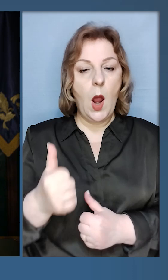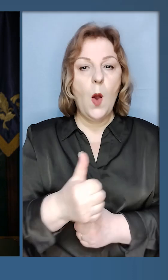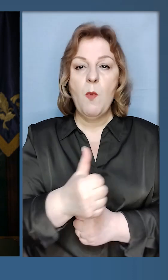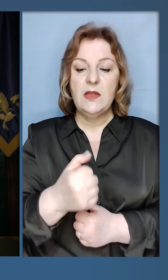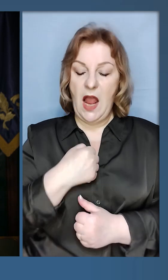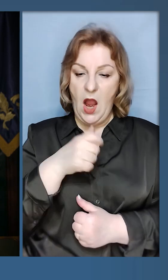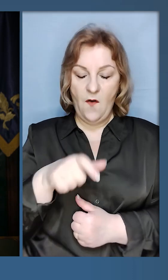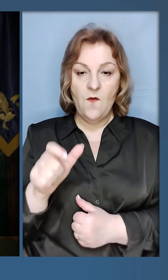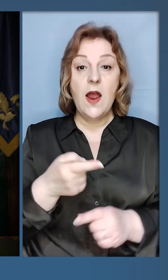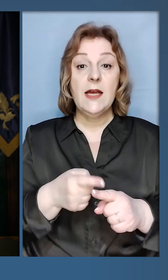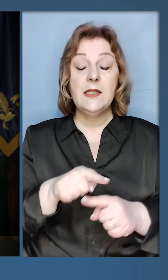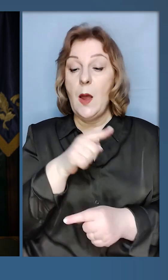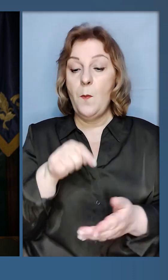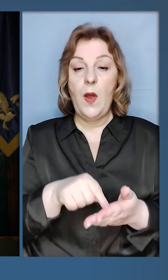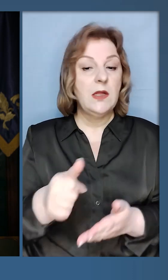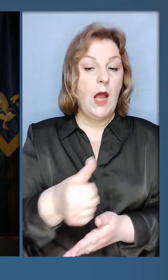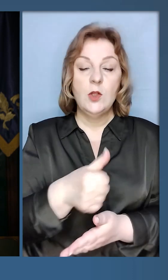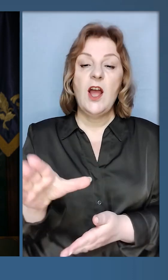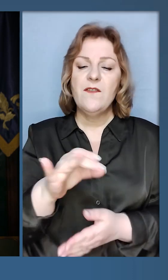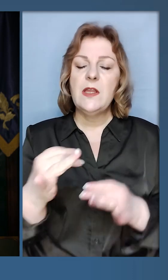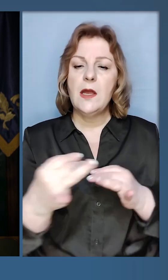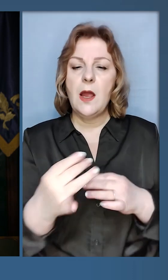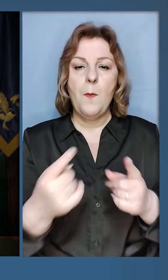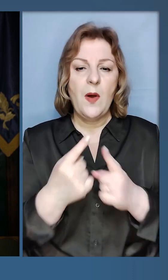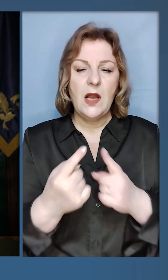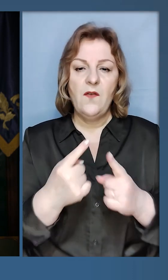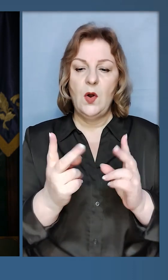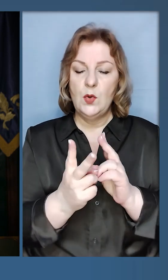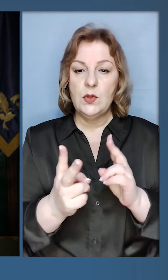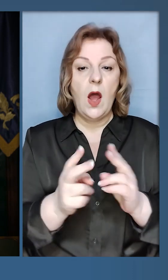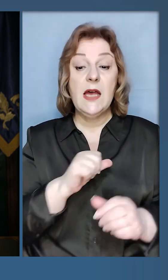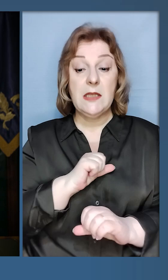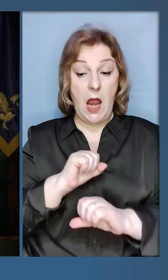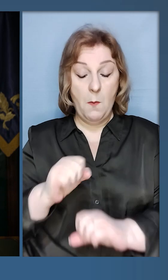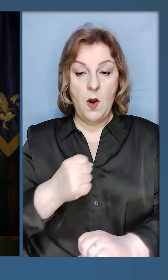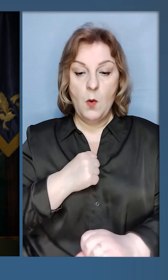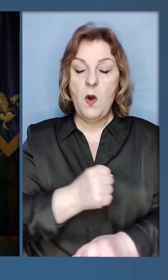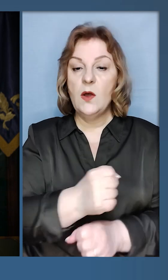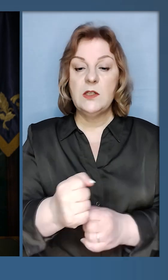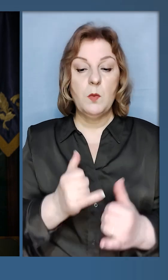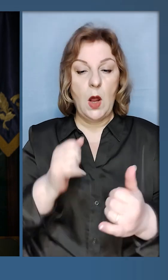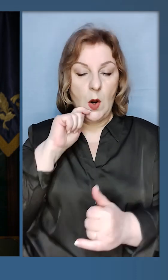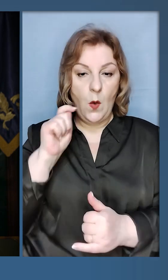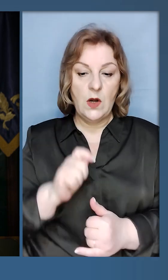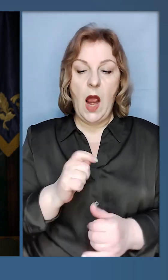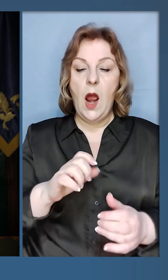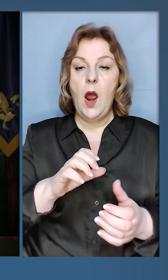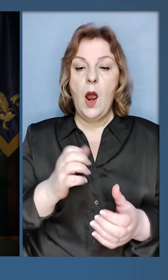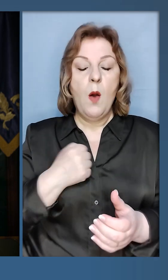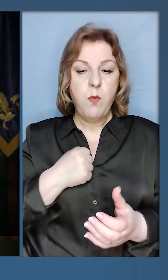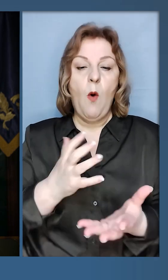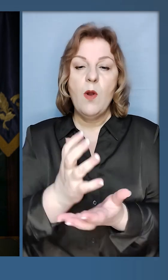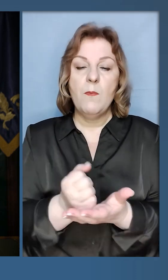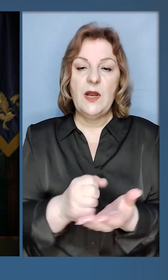нашої стійкості, передусім воїнів – це питання номер один на усіх переговорах і зустрічах. Саме оборона, зброя для України,